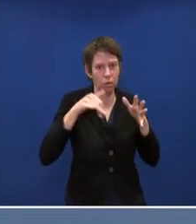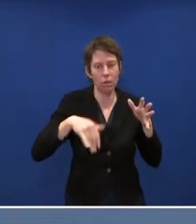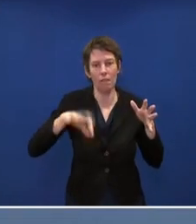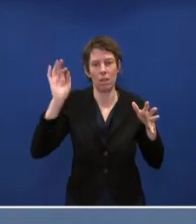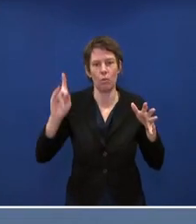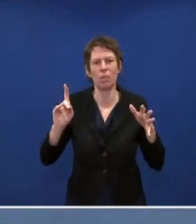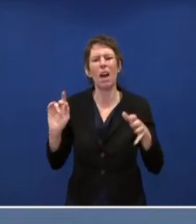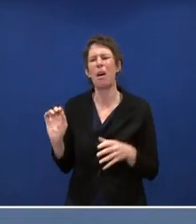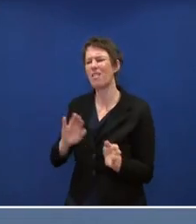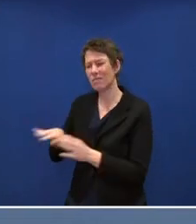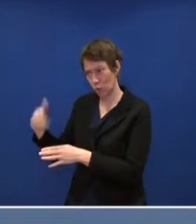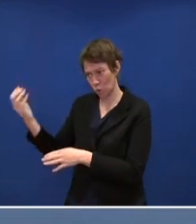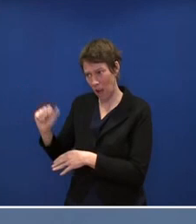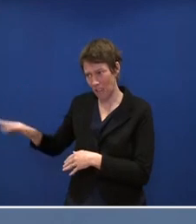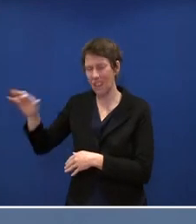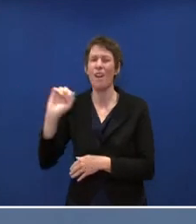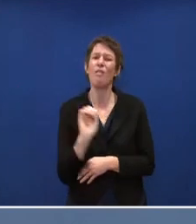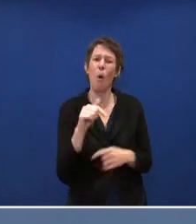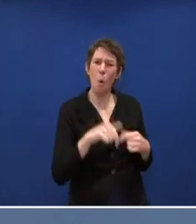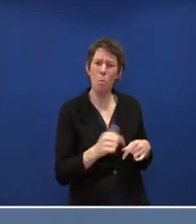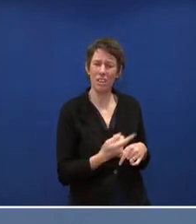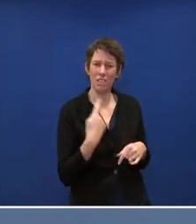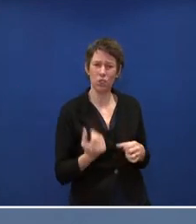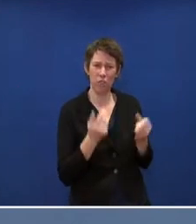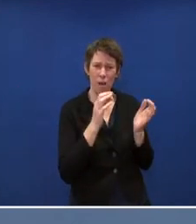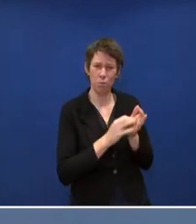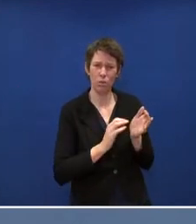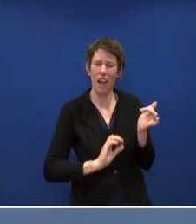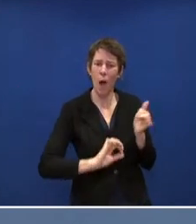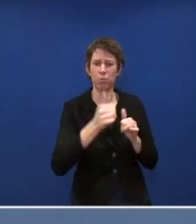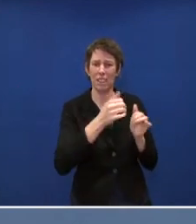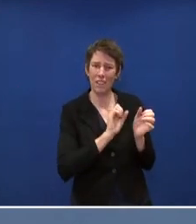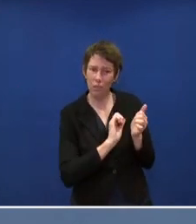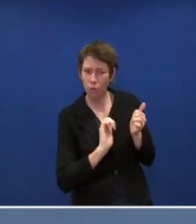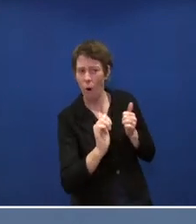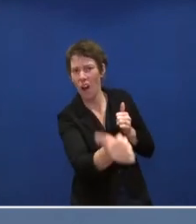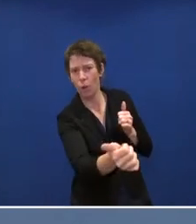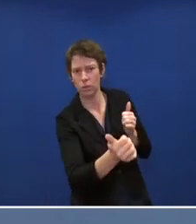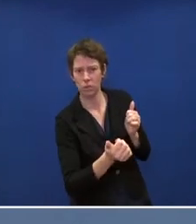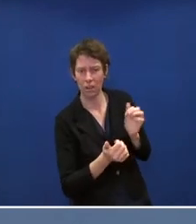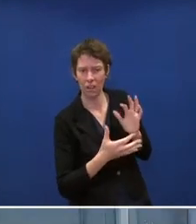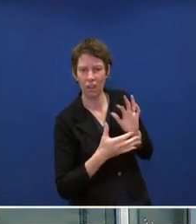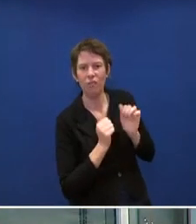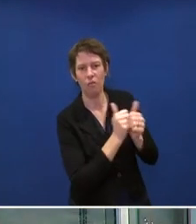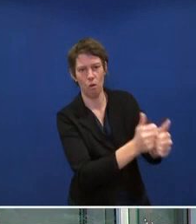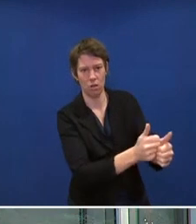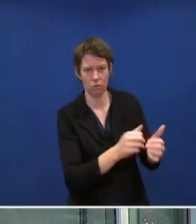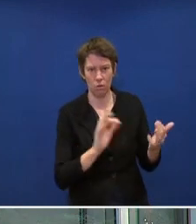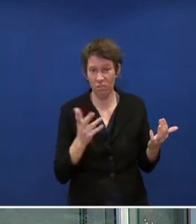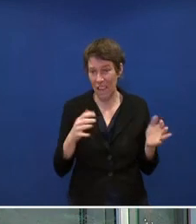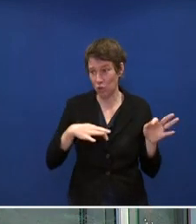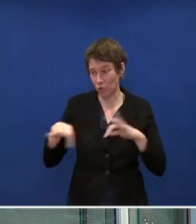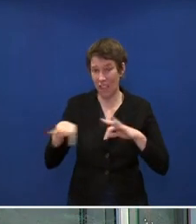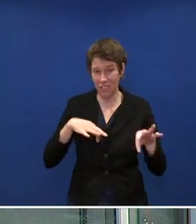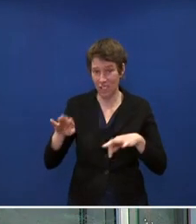bei uns der Schwerpunkt nach wie vor auf der Vorwärtsverfolgung und würde einen Strategiewechsel die Gesundheitsämter nicht